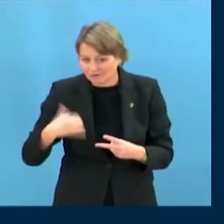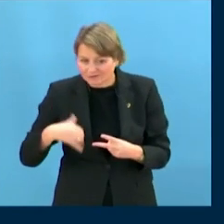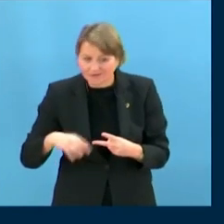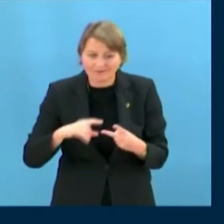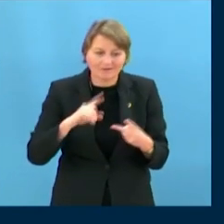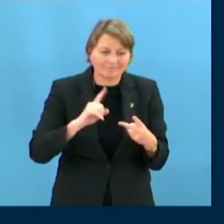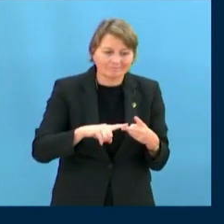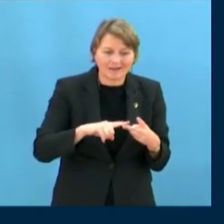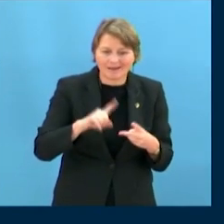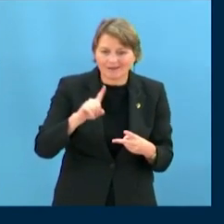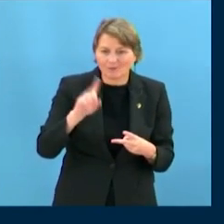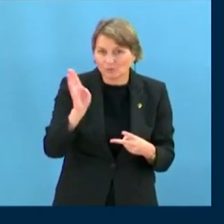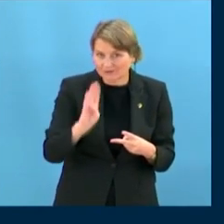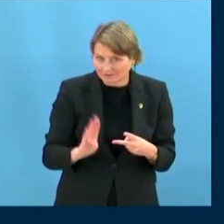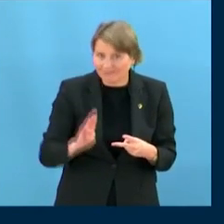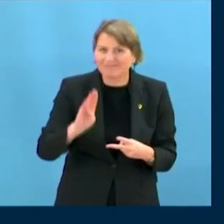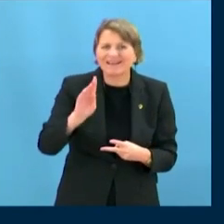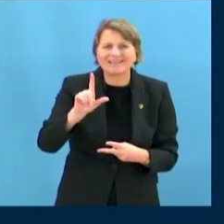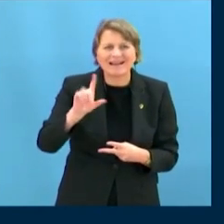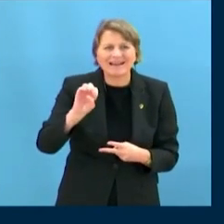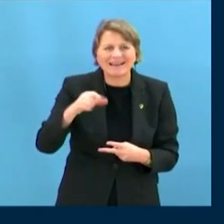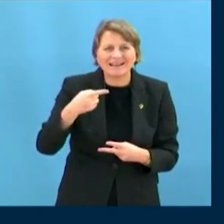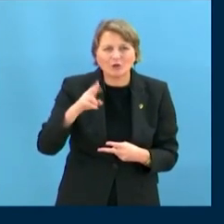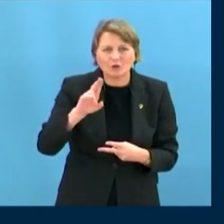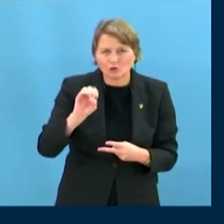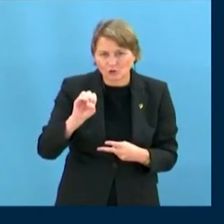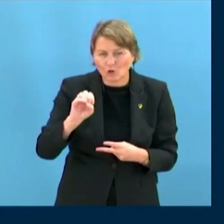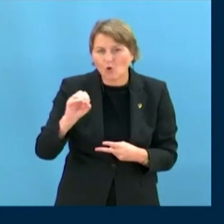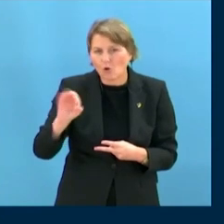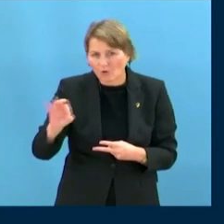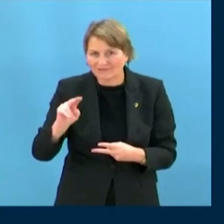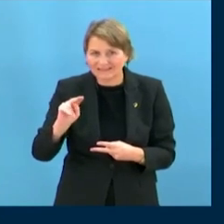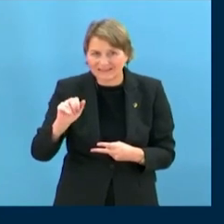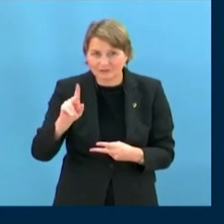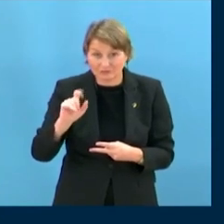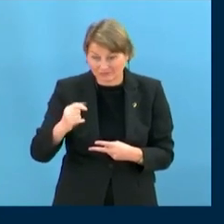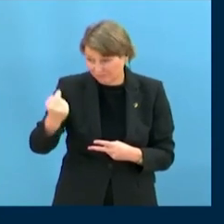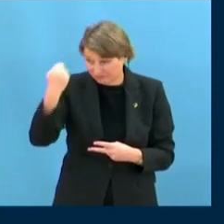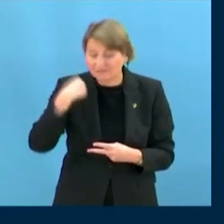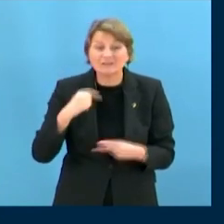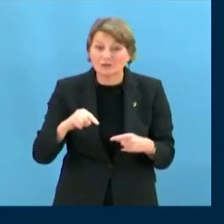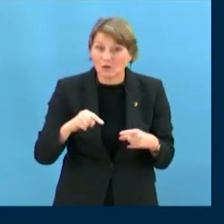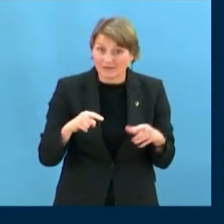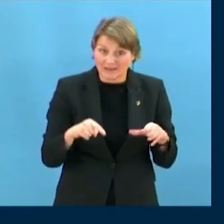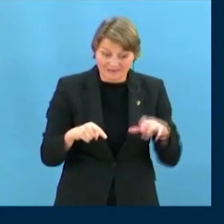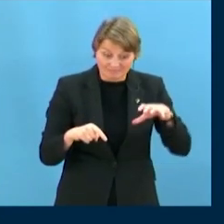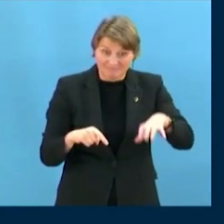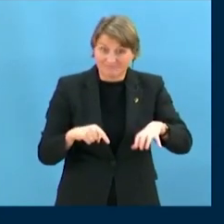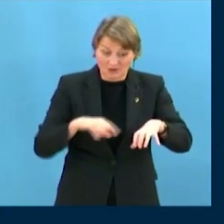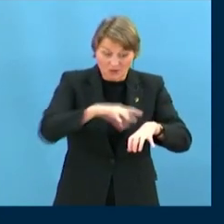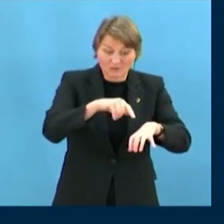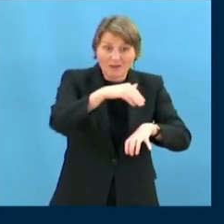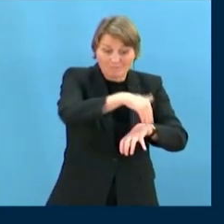internationales depuis notre État est occupée. Cependant, ce génocide se poursuit encore comme l'ont vécu l'année dernière en septembre 2023.